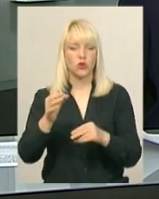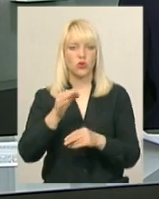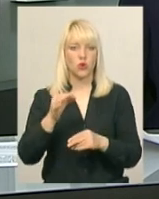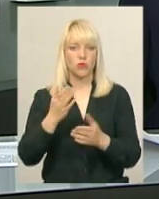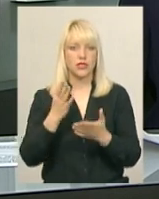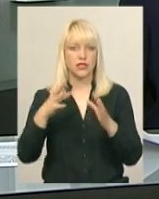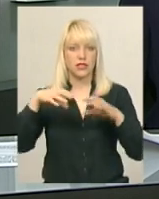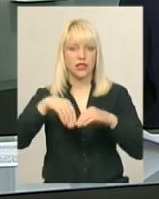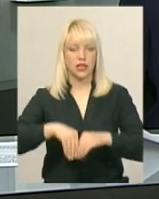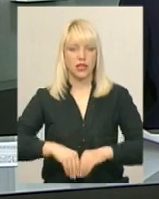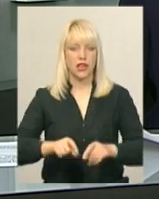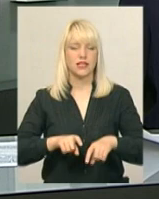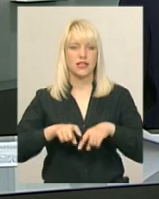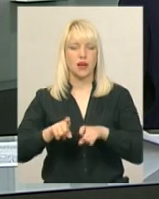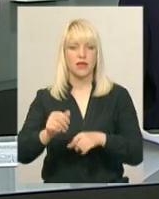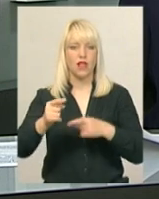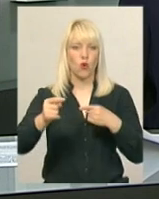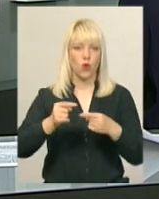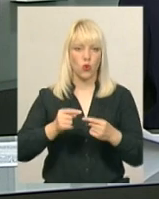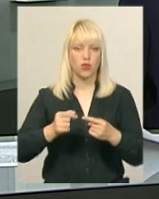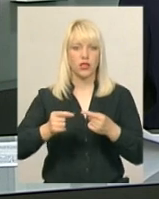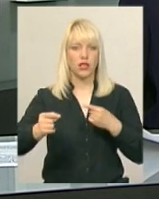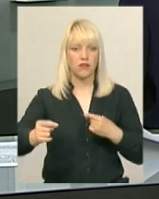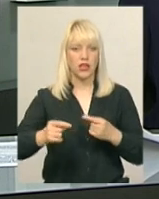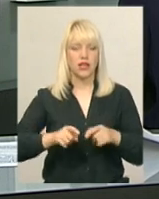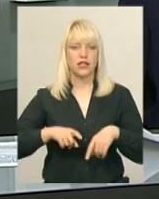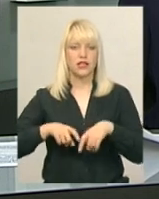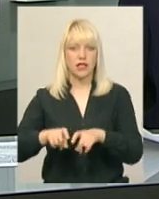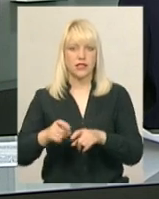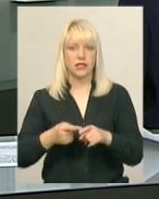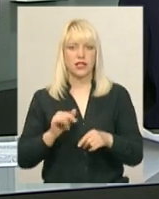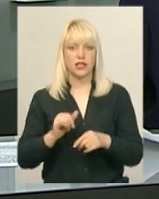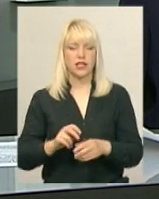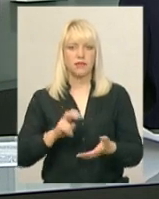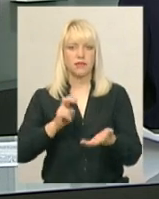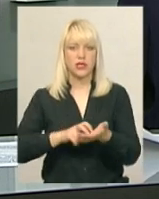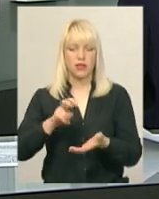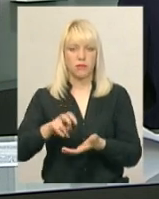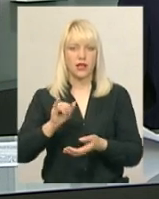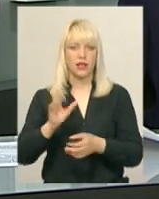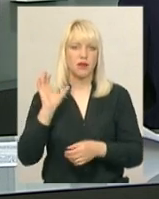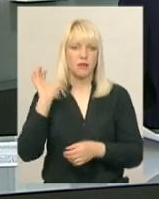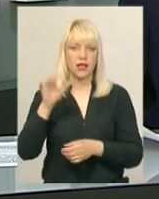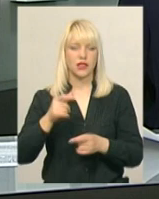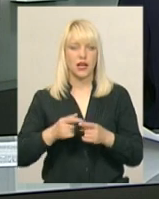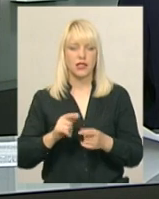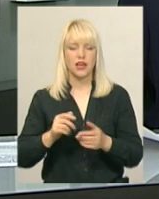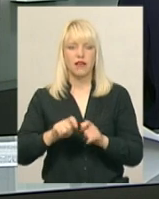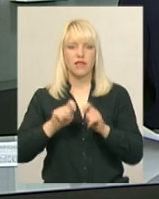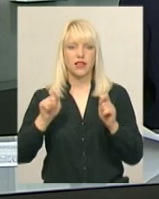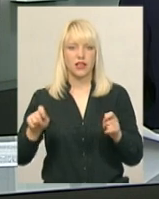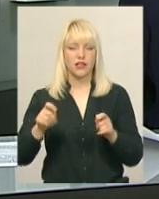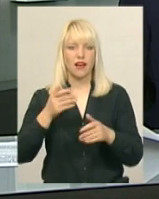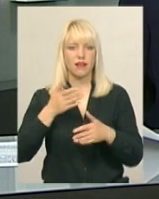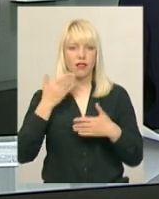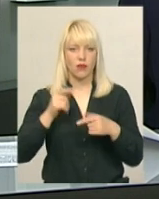з забігів на короткі та середні дистанції, забігів з бар'єрами і перешкодами, стрибків та метань. З відкриття легкоатлетичних змагань